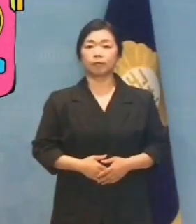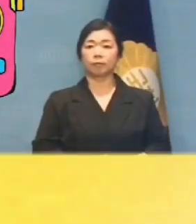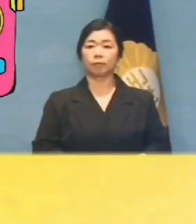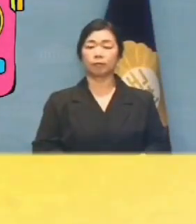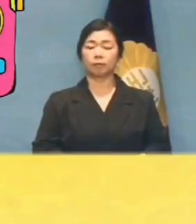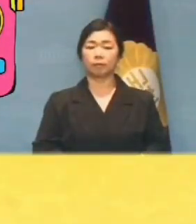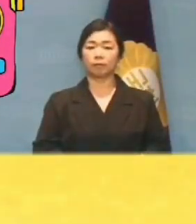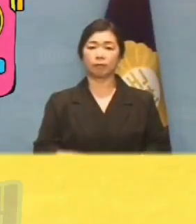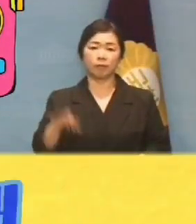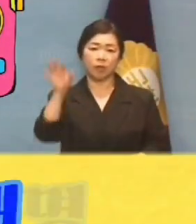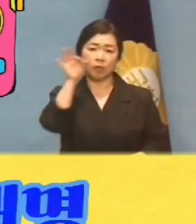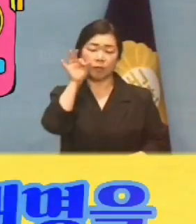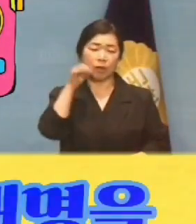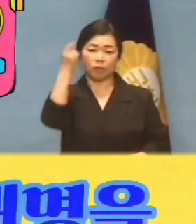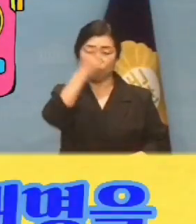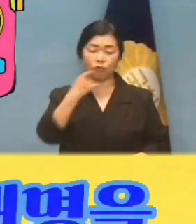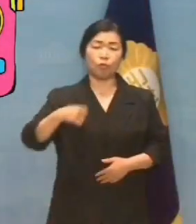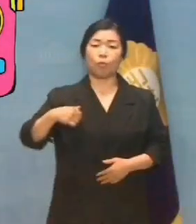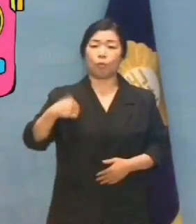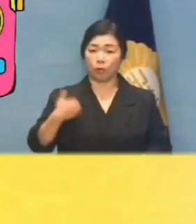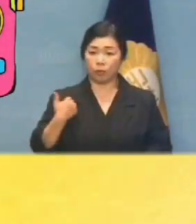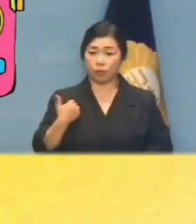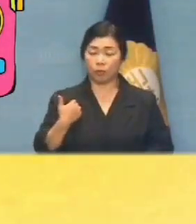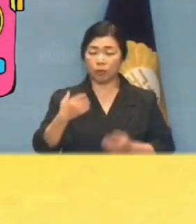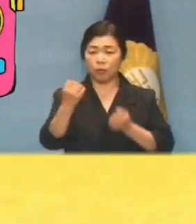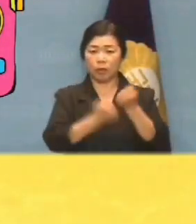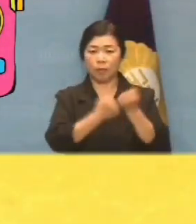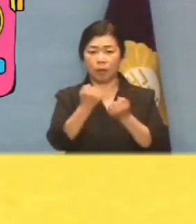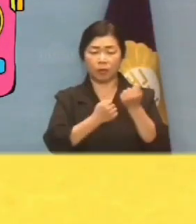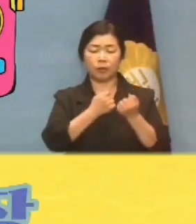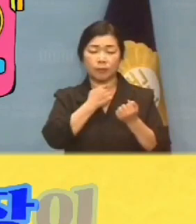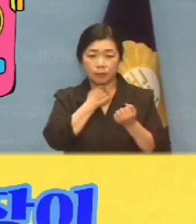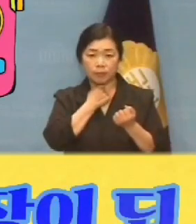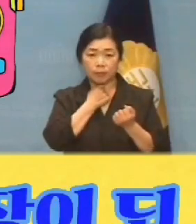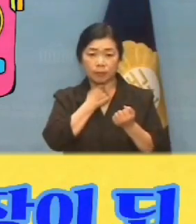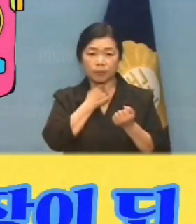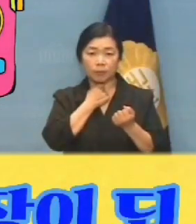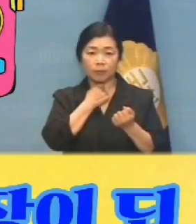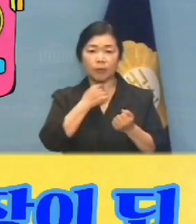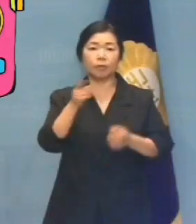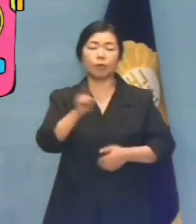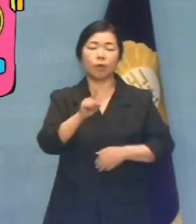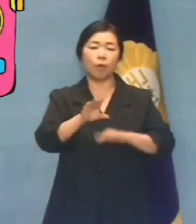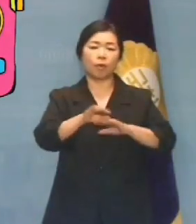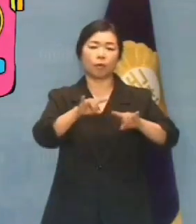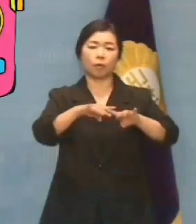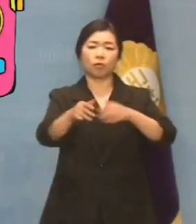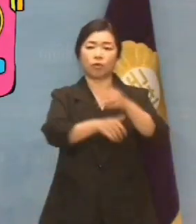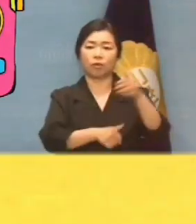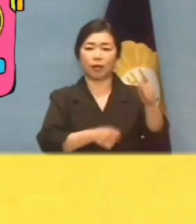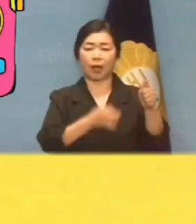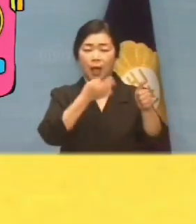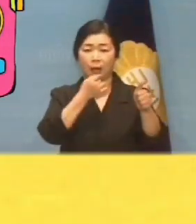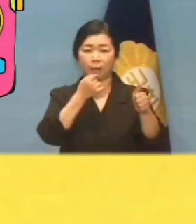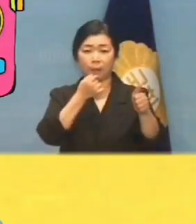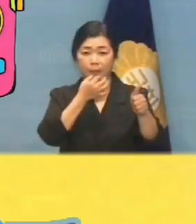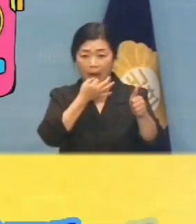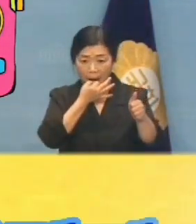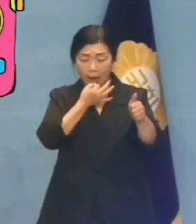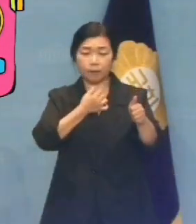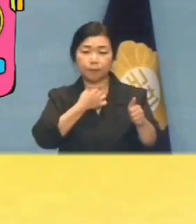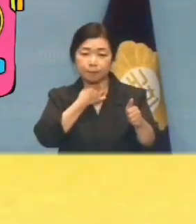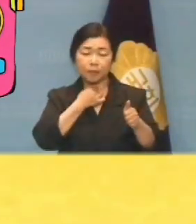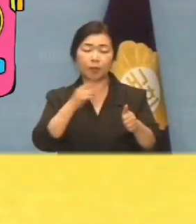나 부끄러운 해명을 할 만큼 방송통신위원장이 되고 싶습니까? 아들